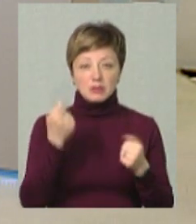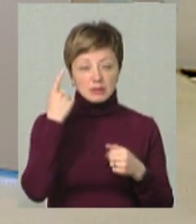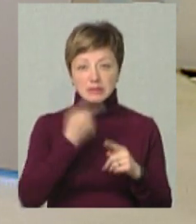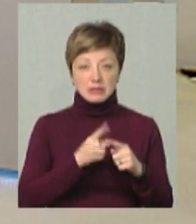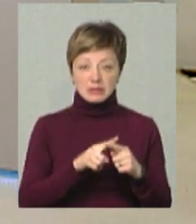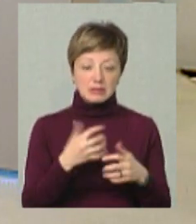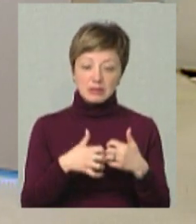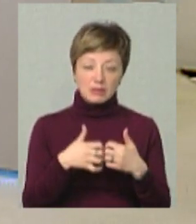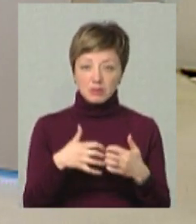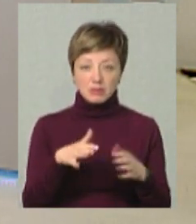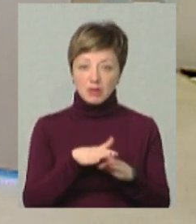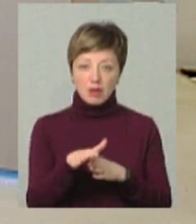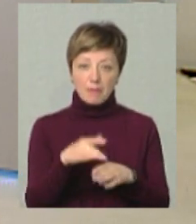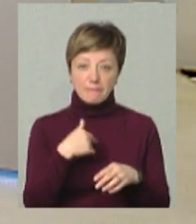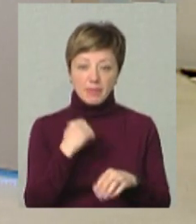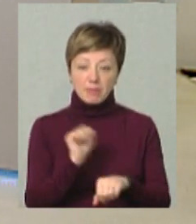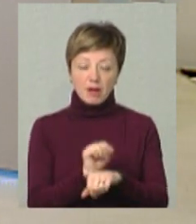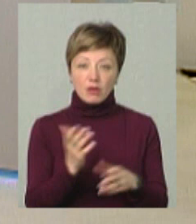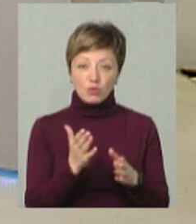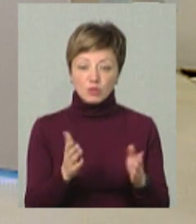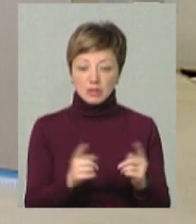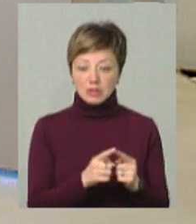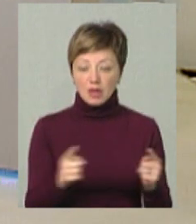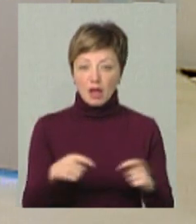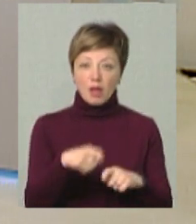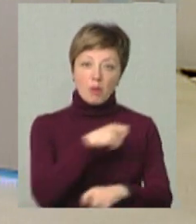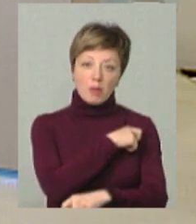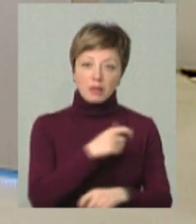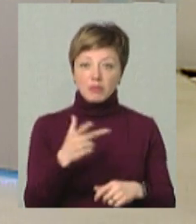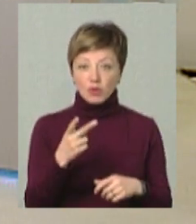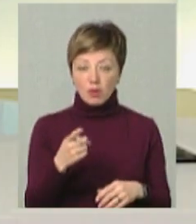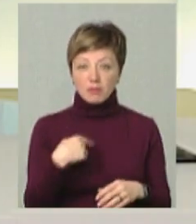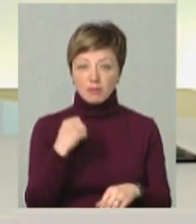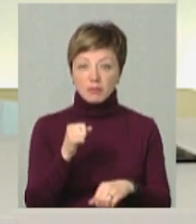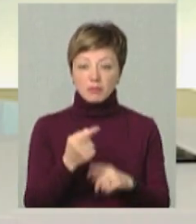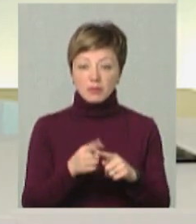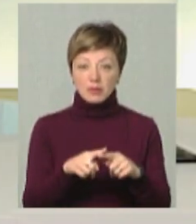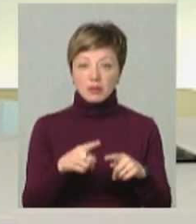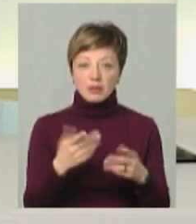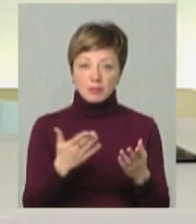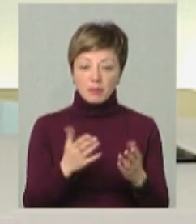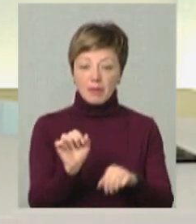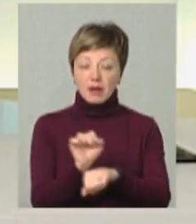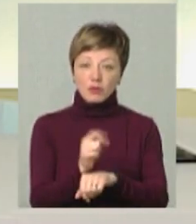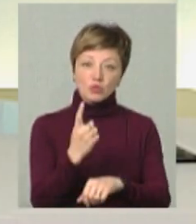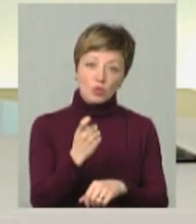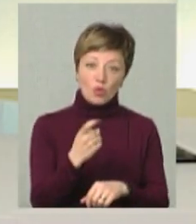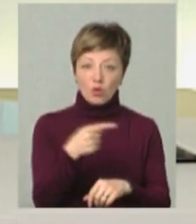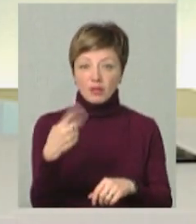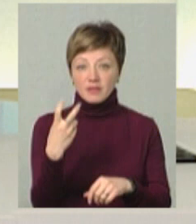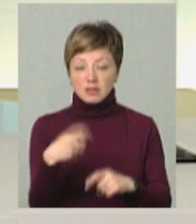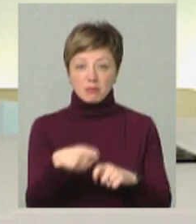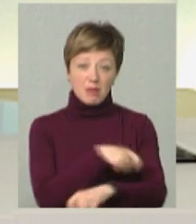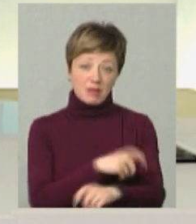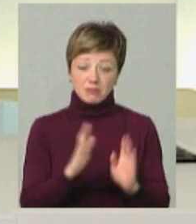поточний середній, капітальний, ми не перекриваємо якусь ділянку, там, кілометр чи півтора, ми перекриваємо, там, якщо це перекривається 100 чи 200 метрів, по суті,